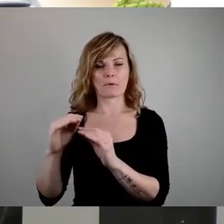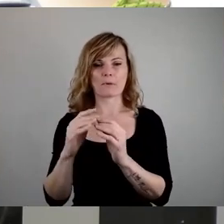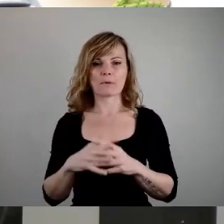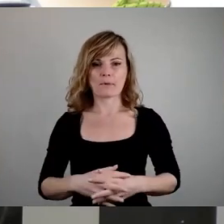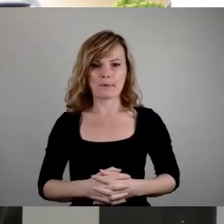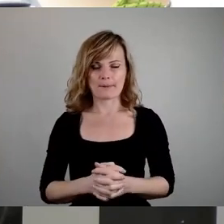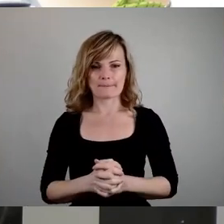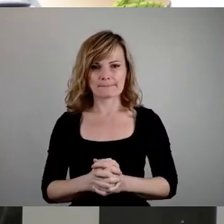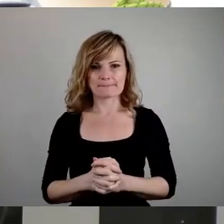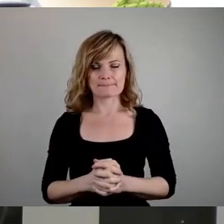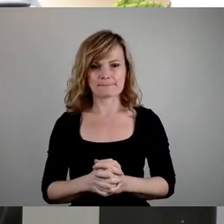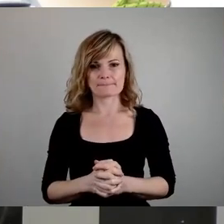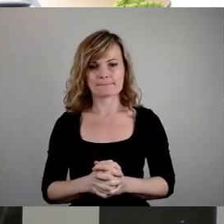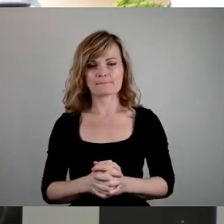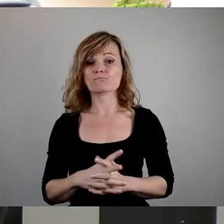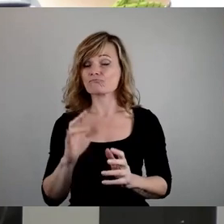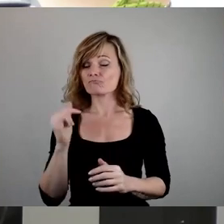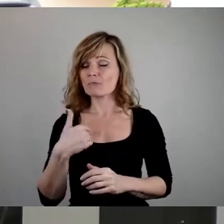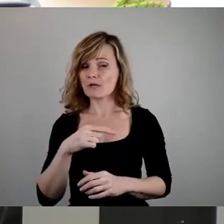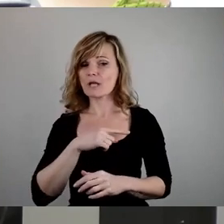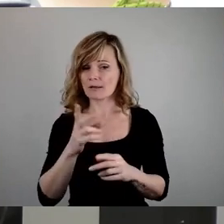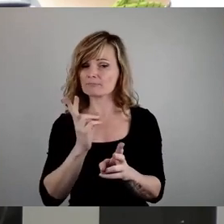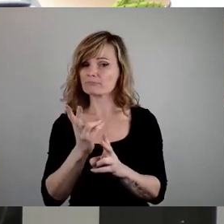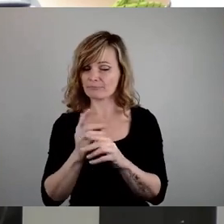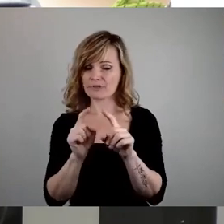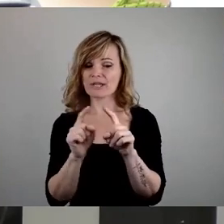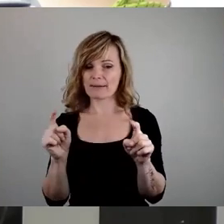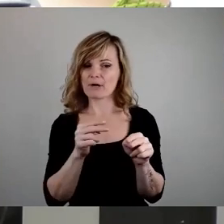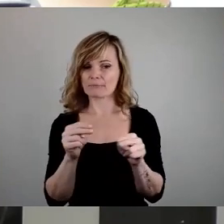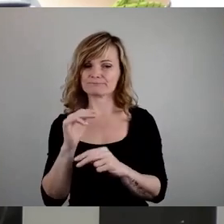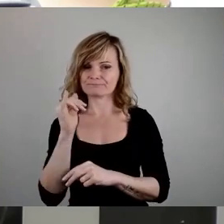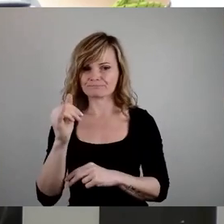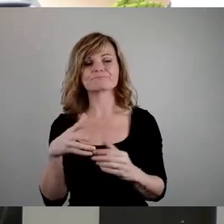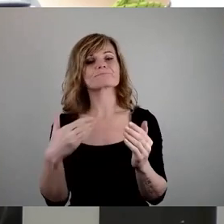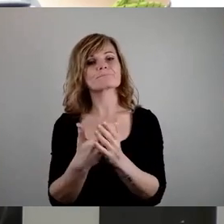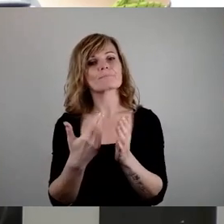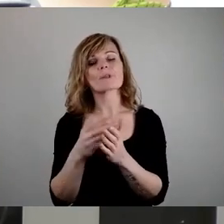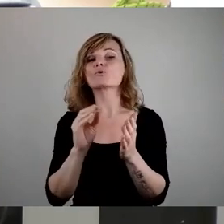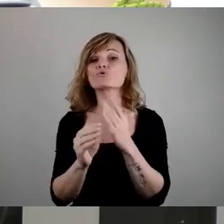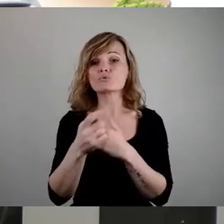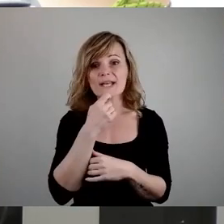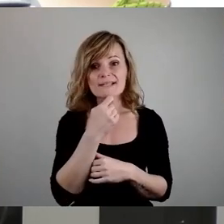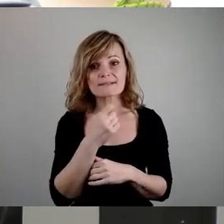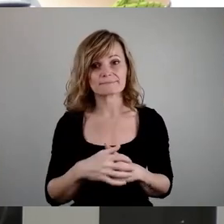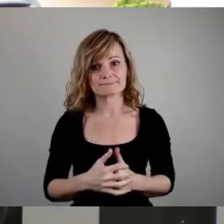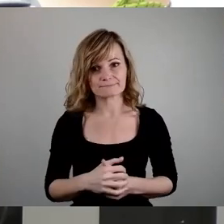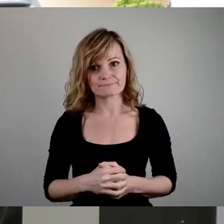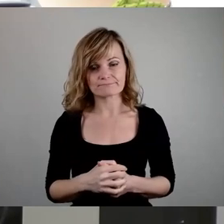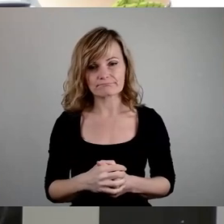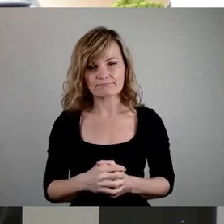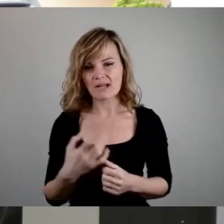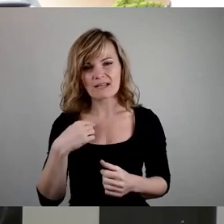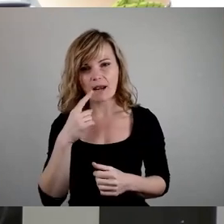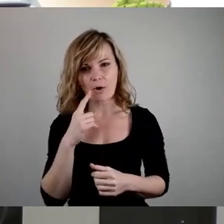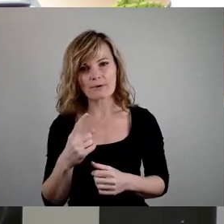bin dabei, bin dabei. So, ein Beispiel ist zum Beispiel das Schulessen. Wir haben, ich glaube, vier